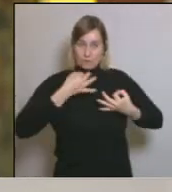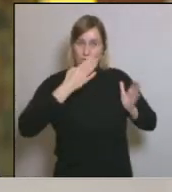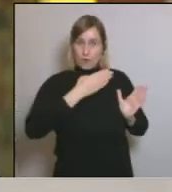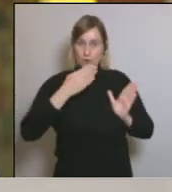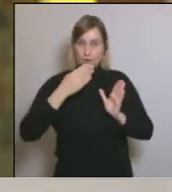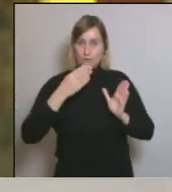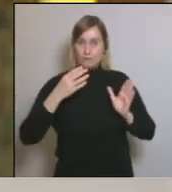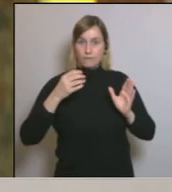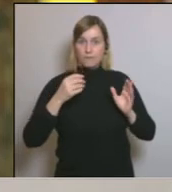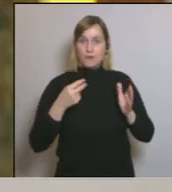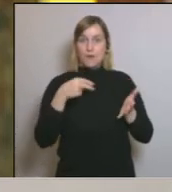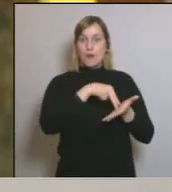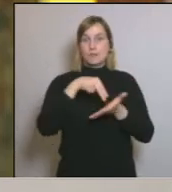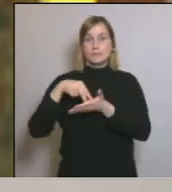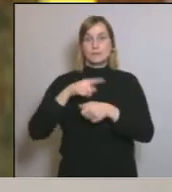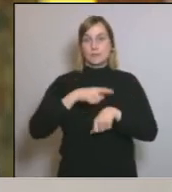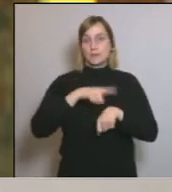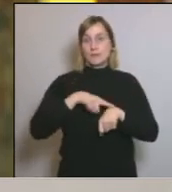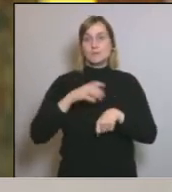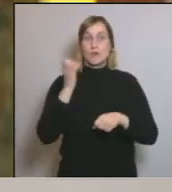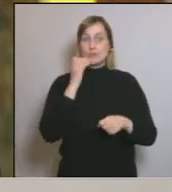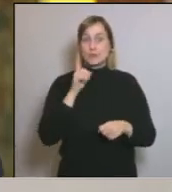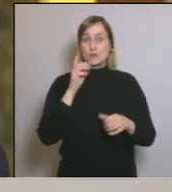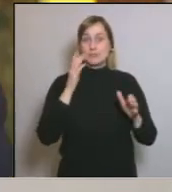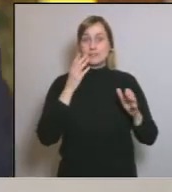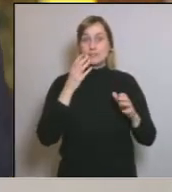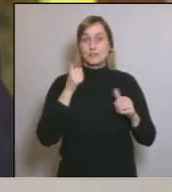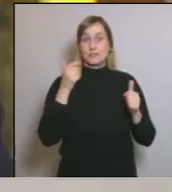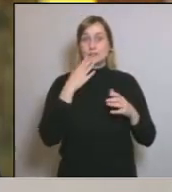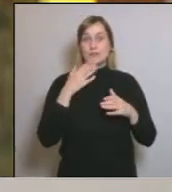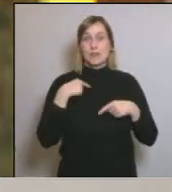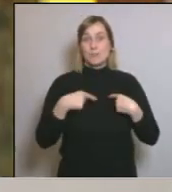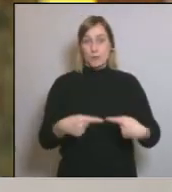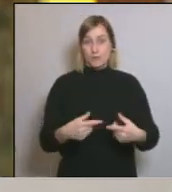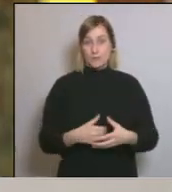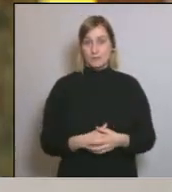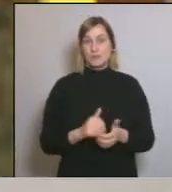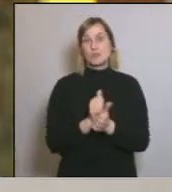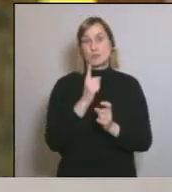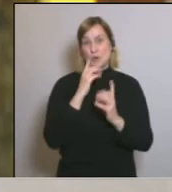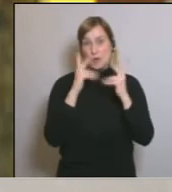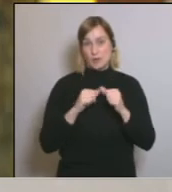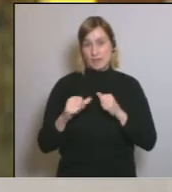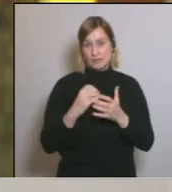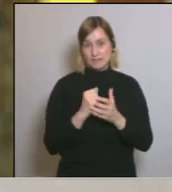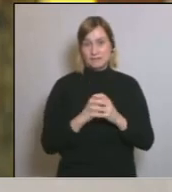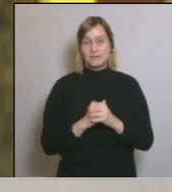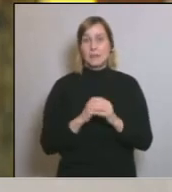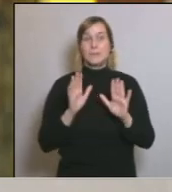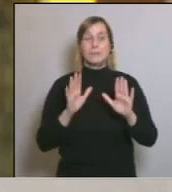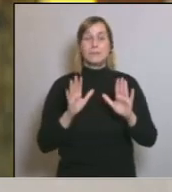tenen un temps, o la veritat no són massa productives. Espero que ho tinguem en compte tot això. Però,